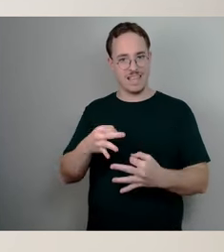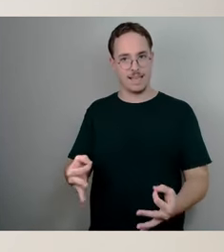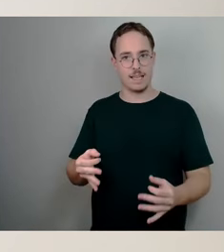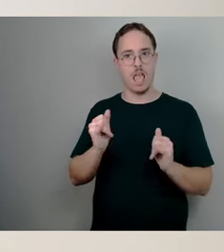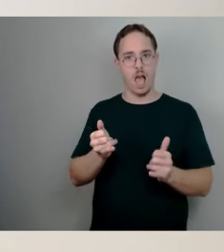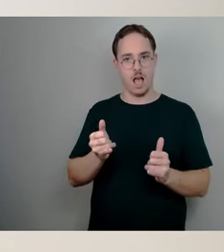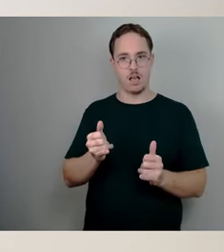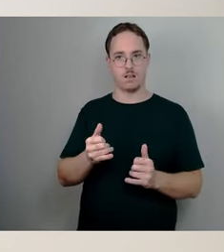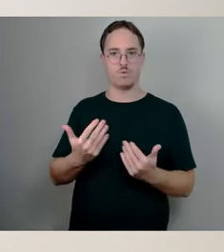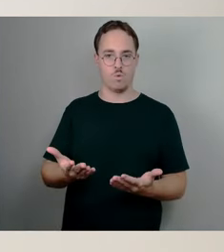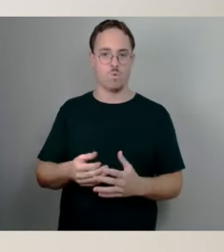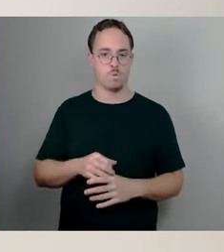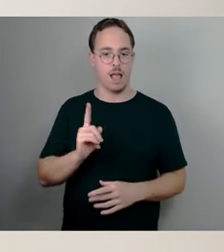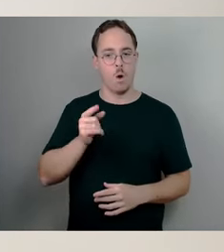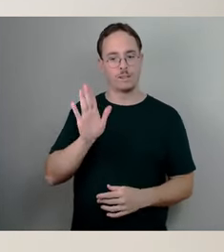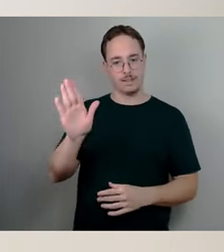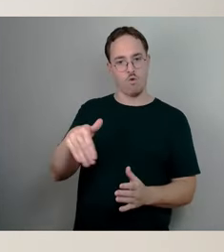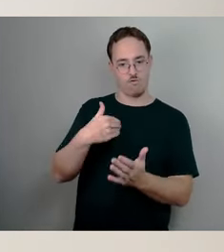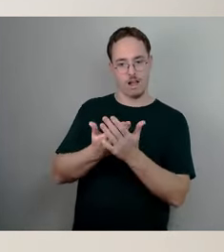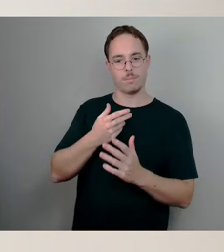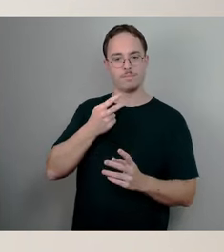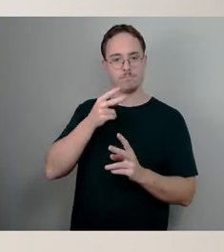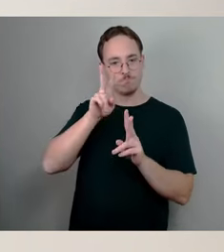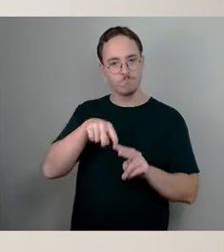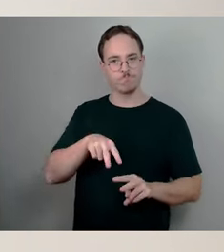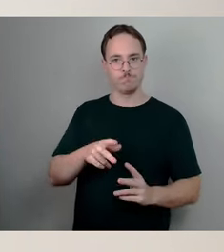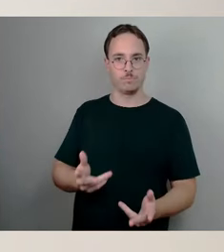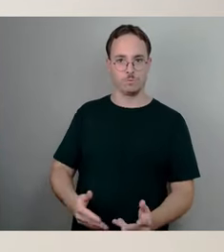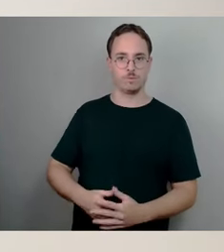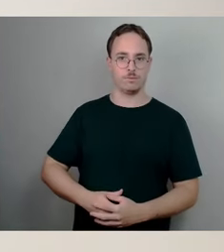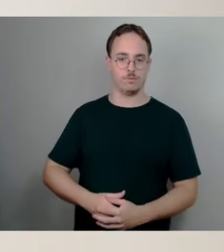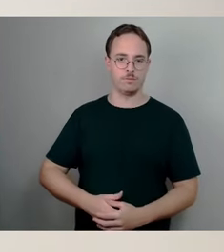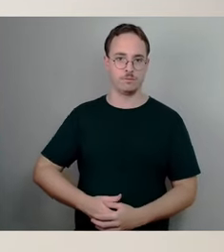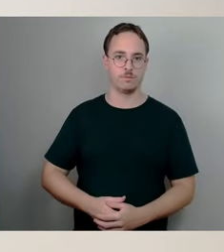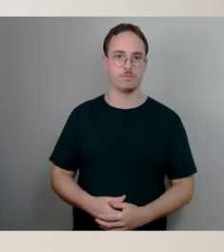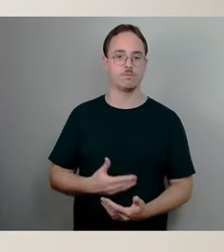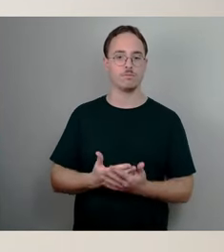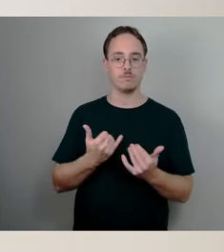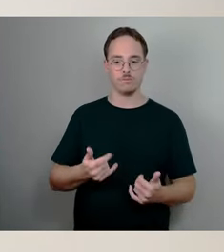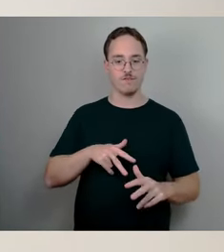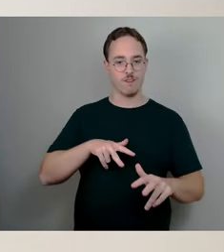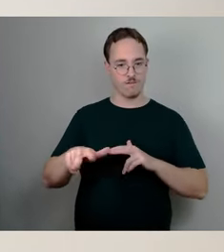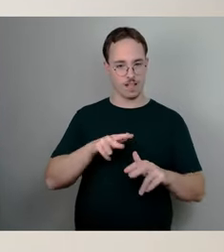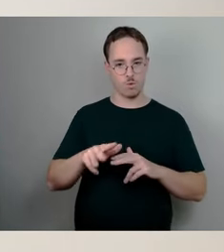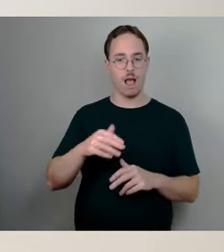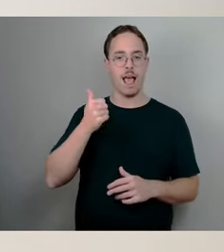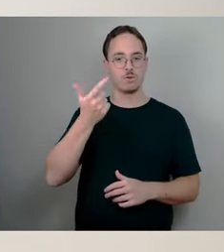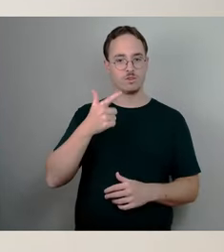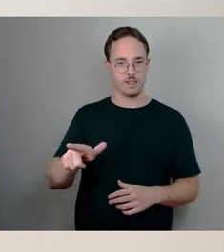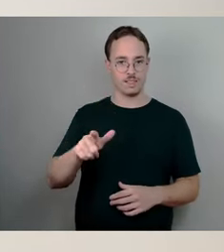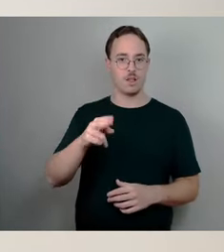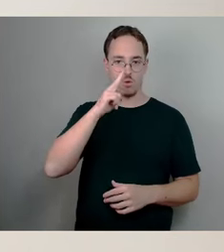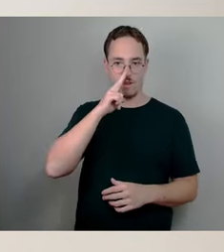Insofern ist das ein ganz formaler, normaler Vorgang, dass die Verwaltung hier am 21. November einen Vorschlag